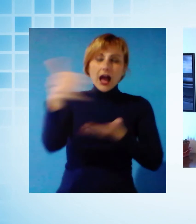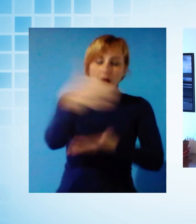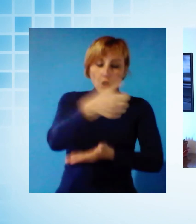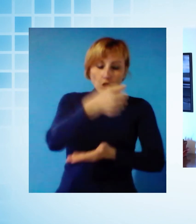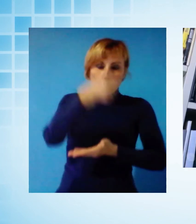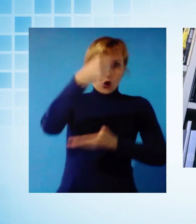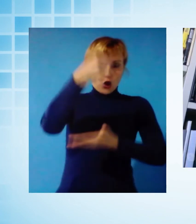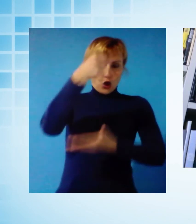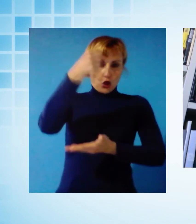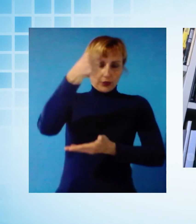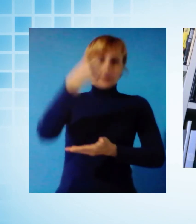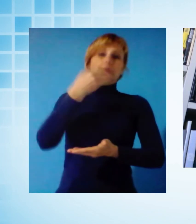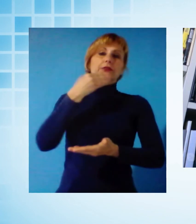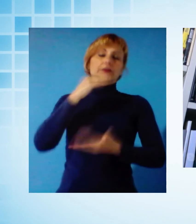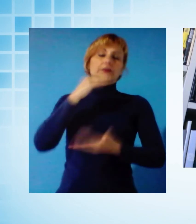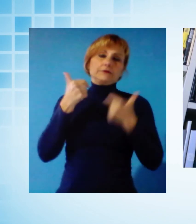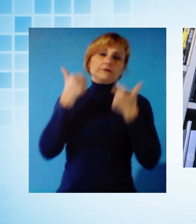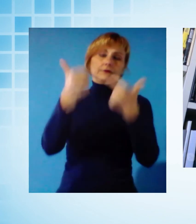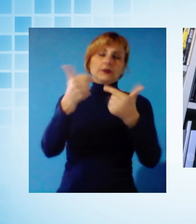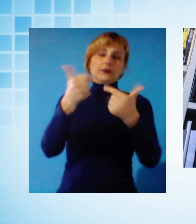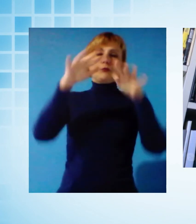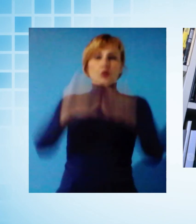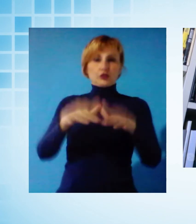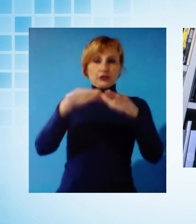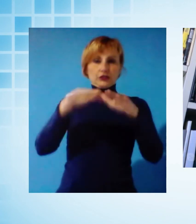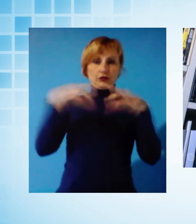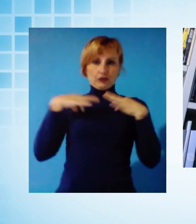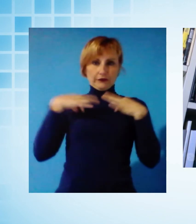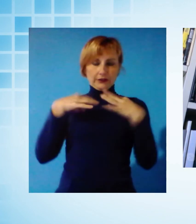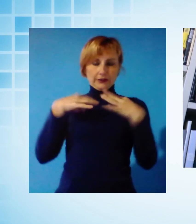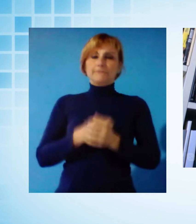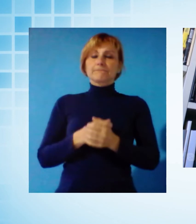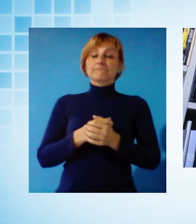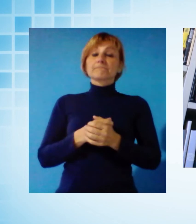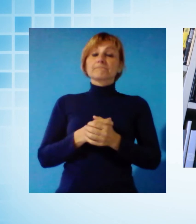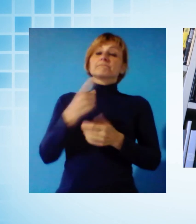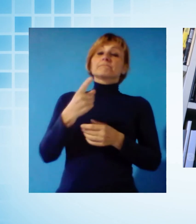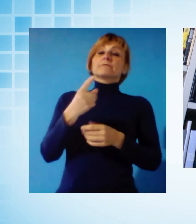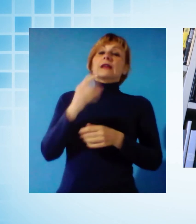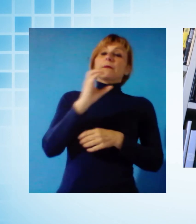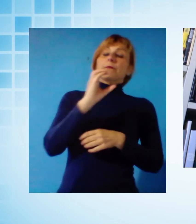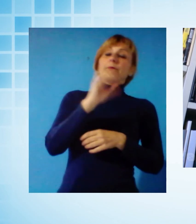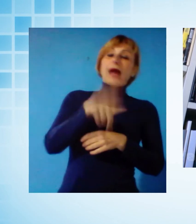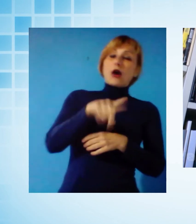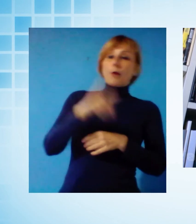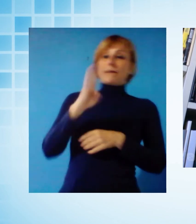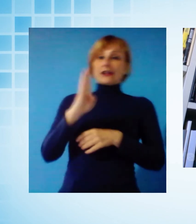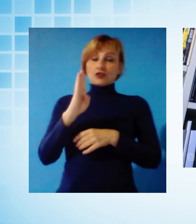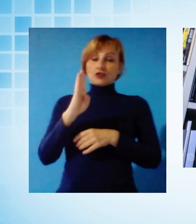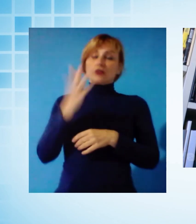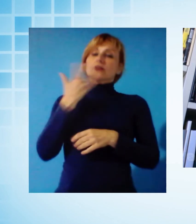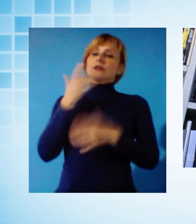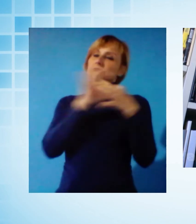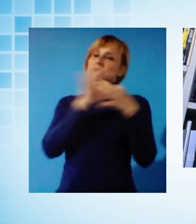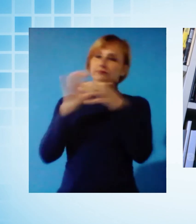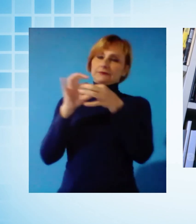protezione civile. Parlando con Paolo Verzone che ho coinvolto in questa iniziativa, ci è venuto in mente allora